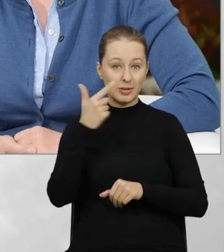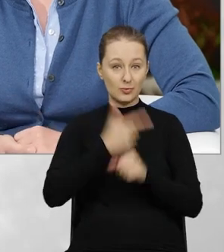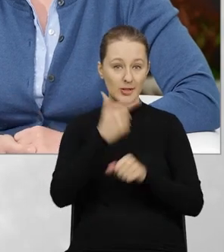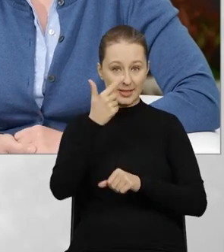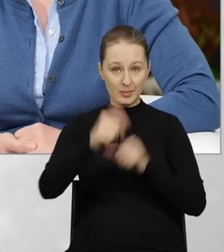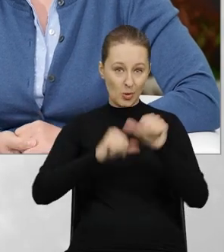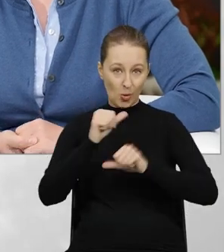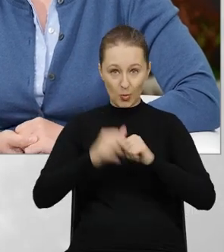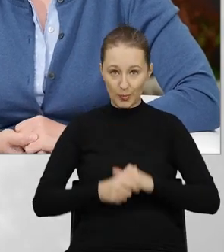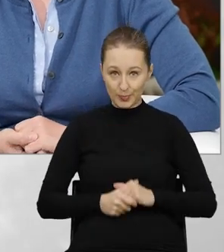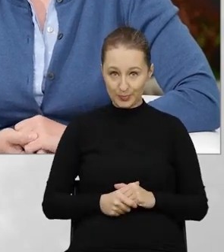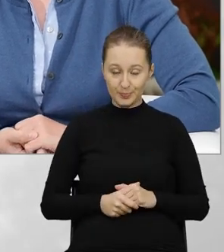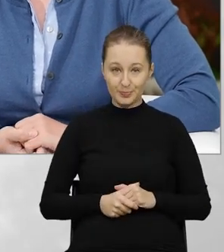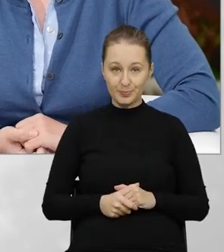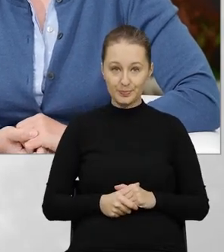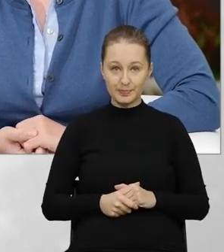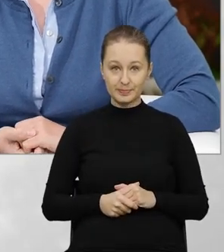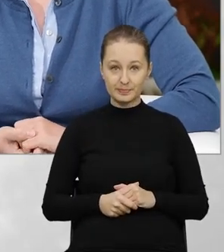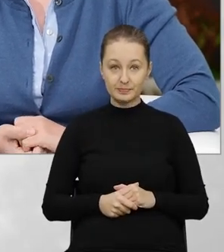2020.